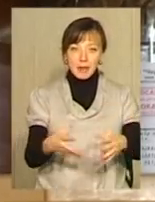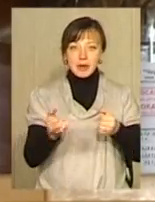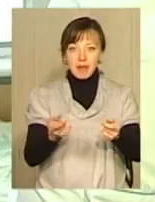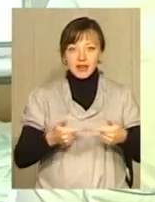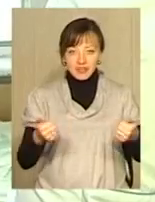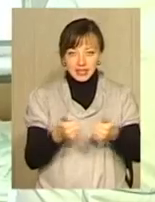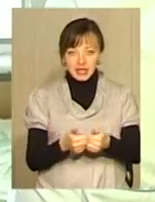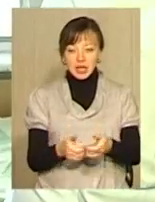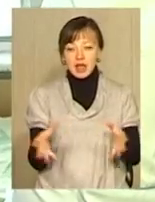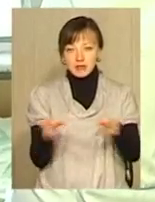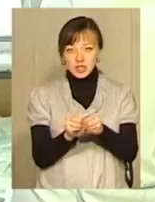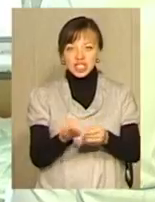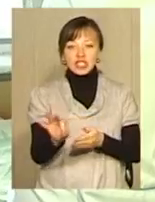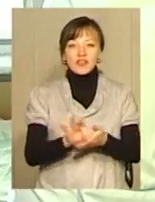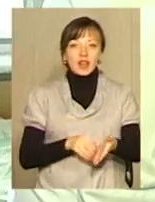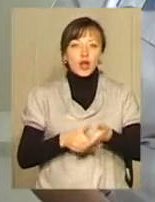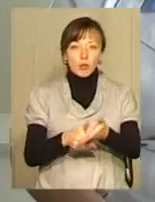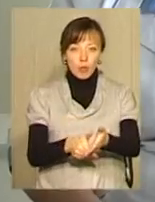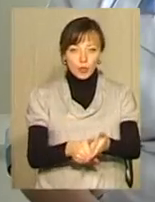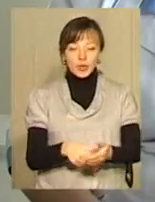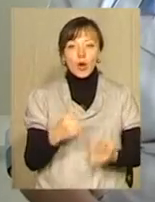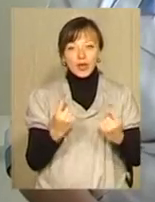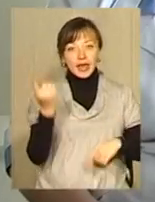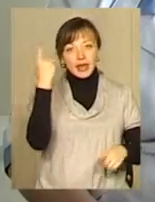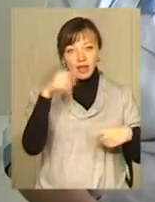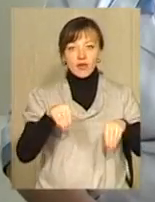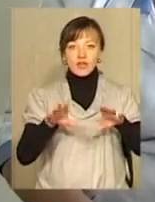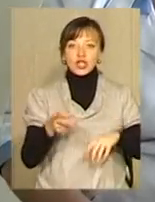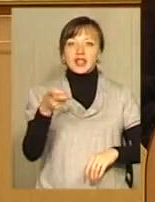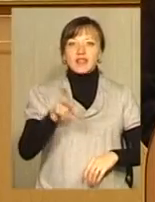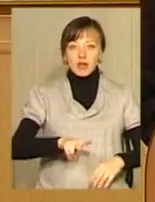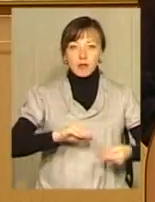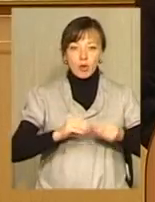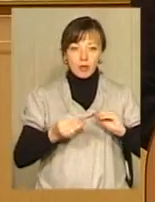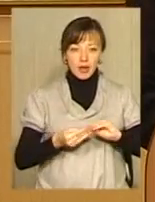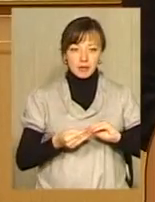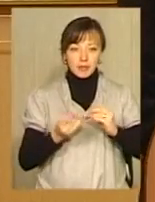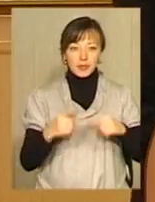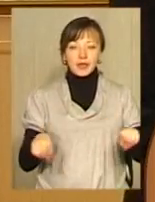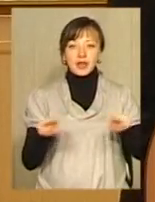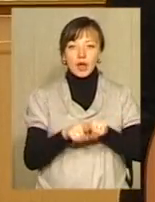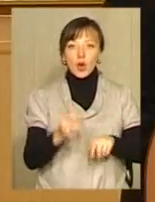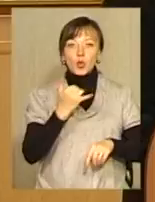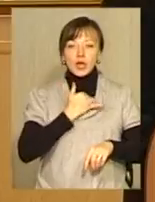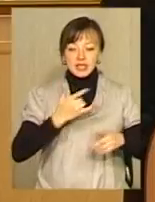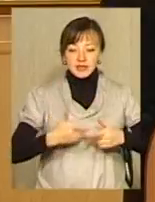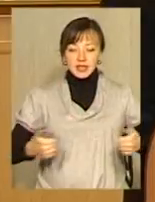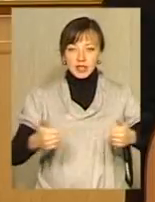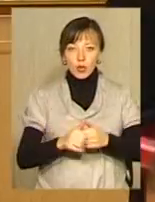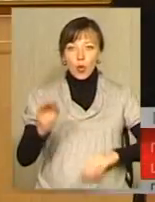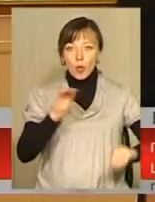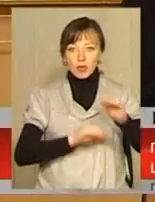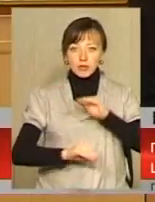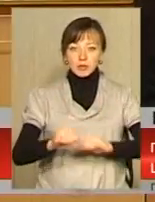відділенням швидкої допомоги. Однією розумною ідеєю вирішили одразу дві проблеми. Таким чином у нас відділення попектовано цілодобовим